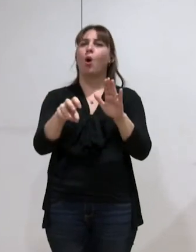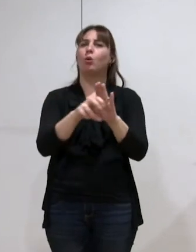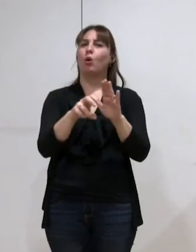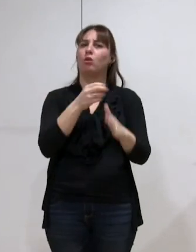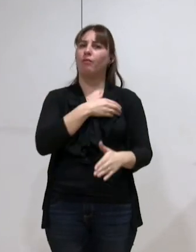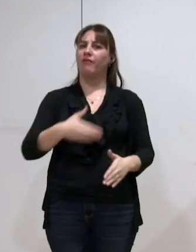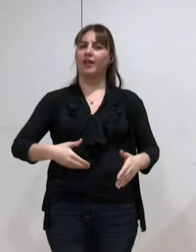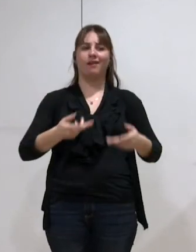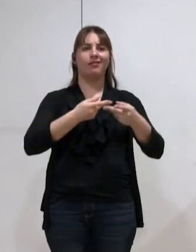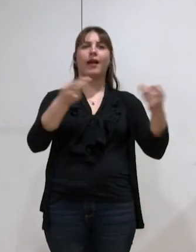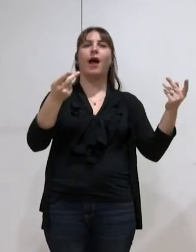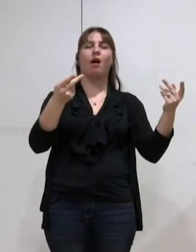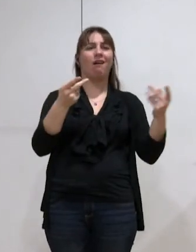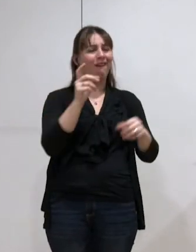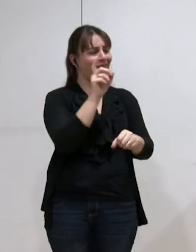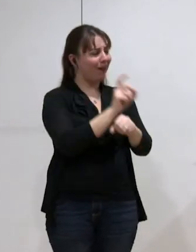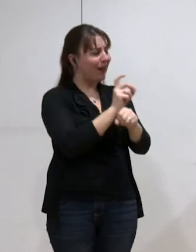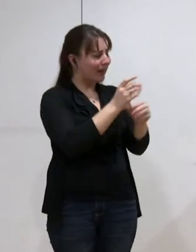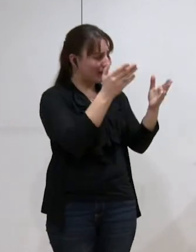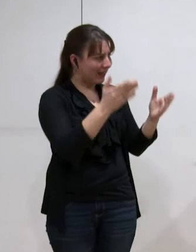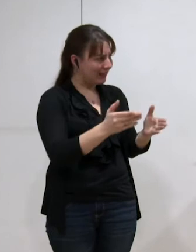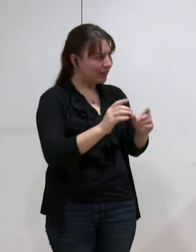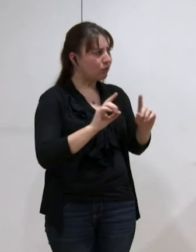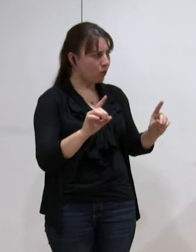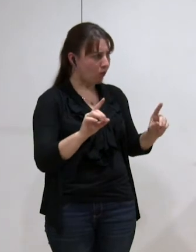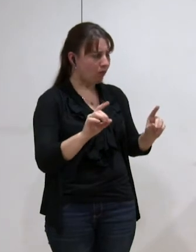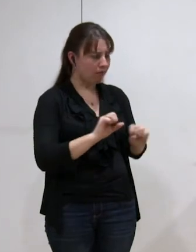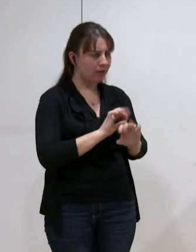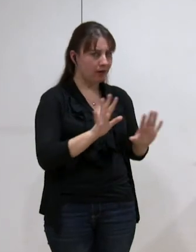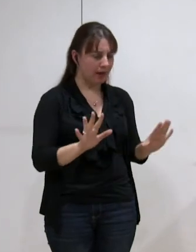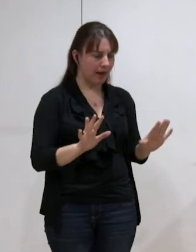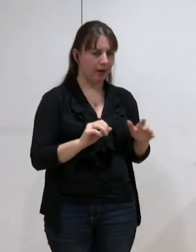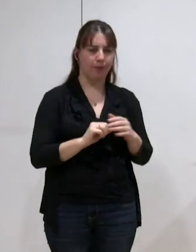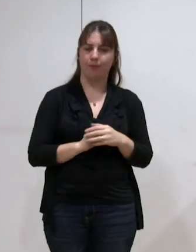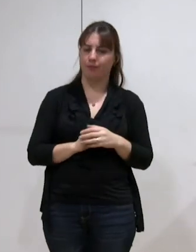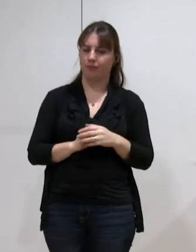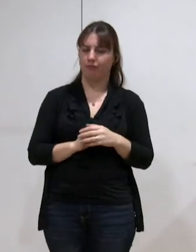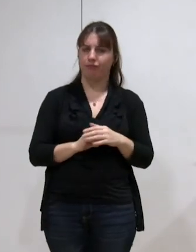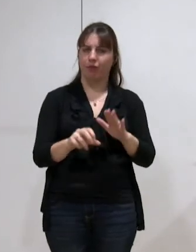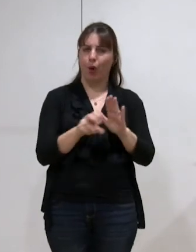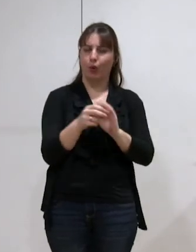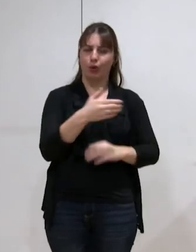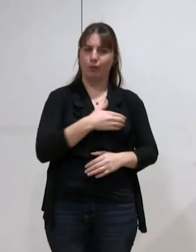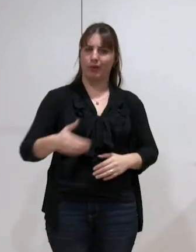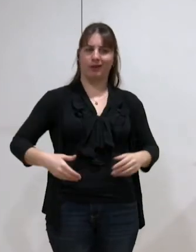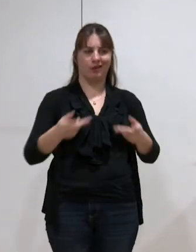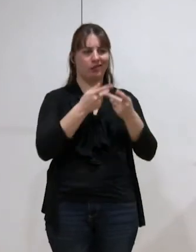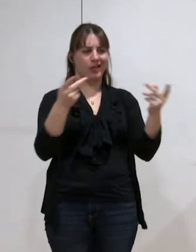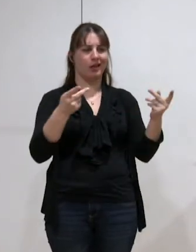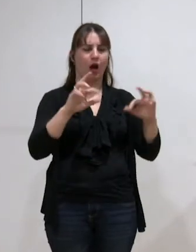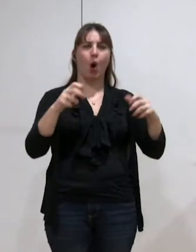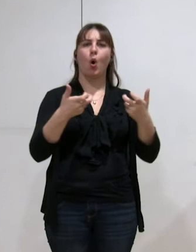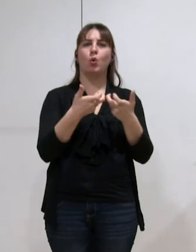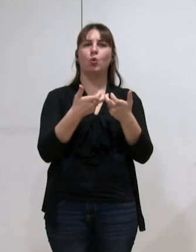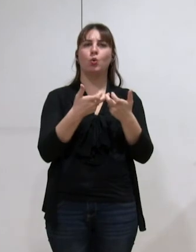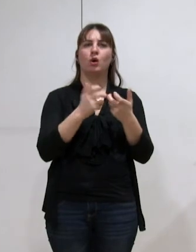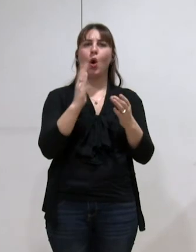déclare... Et ce n'est pas une critique à votre endroit en l'occurrence. Comment expliquer que Grenoble déclare un coût d'élaboration